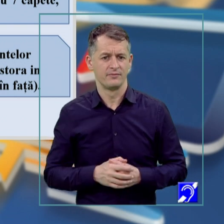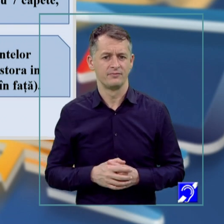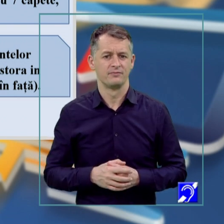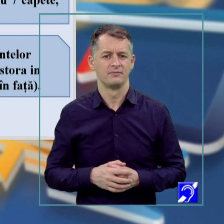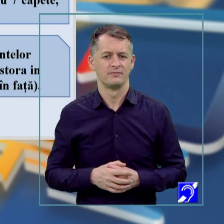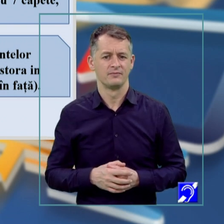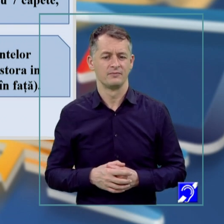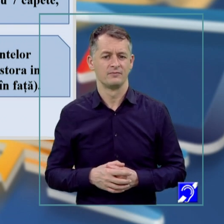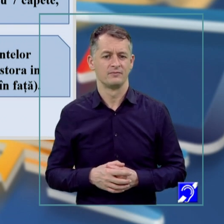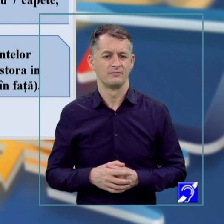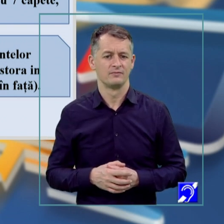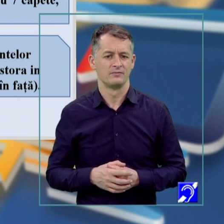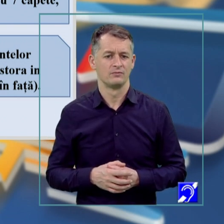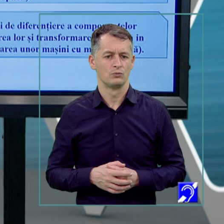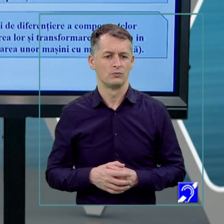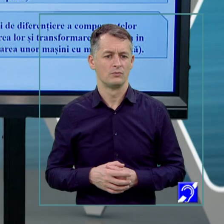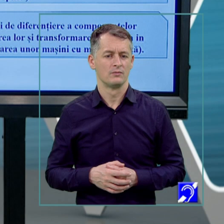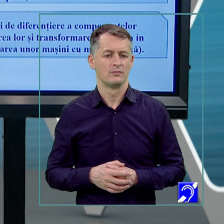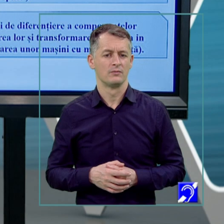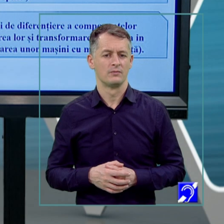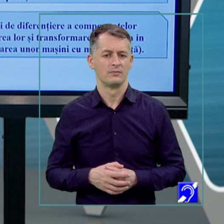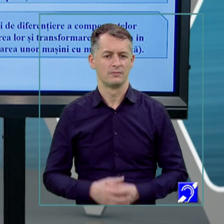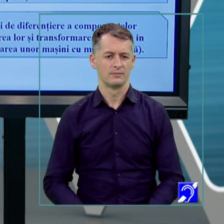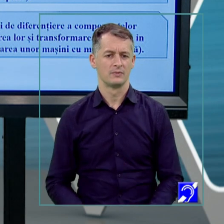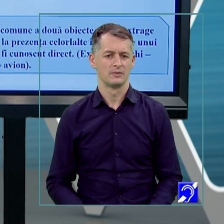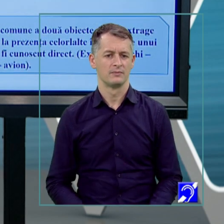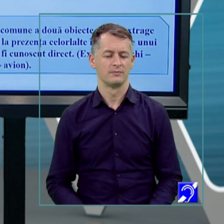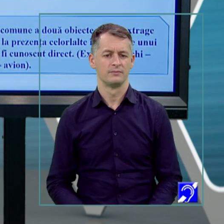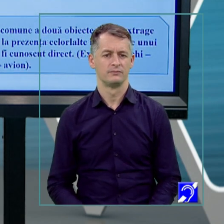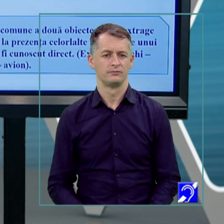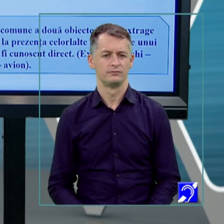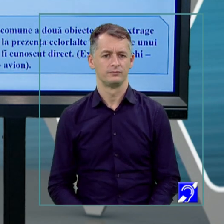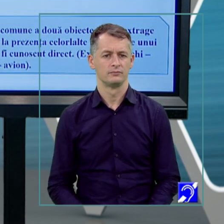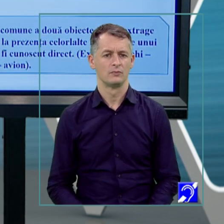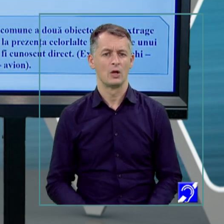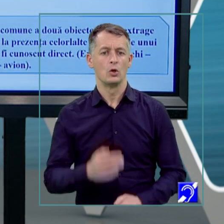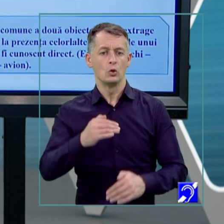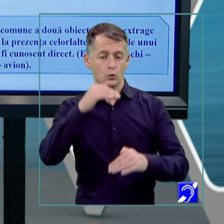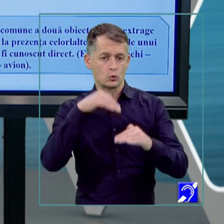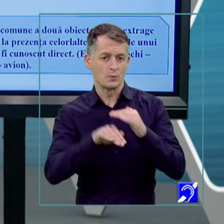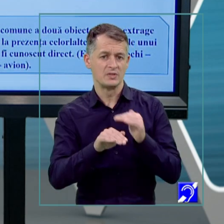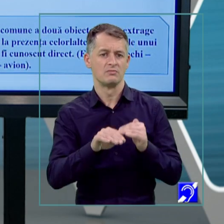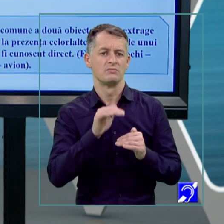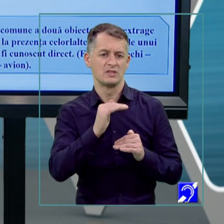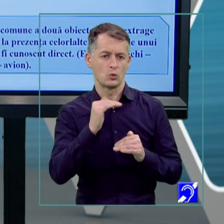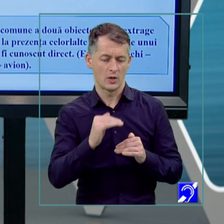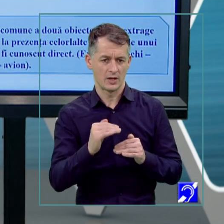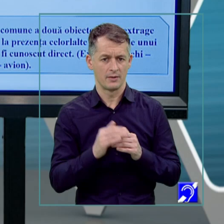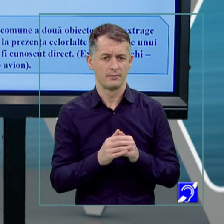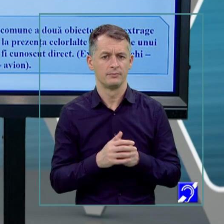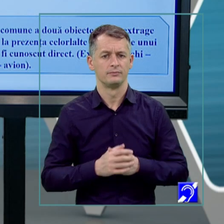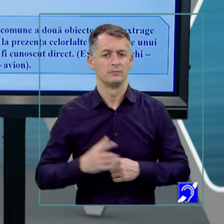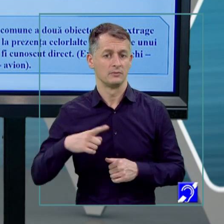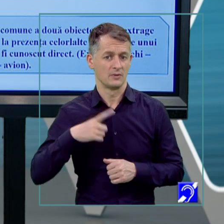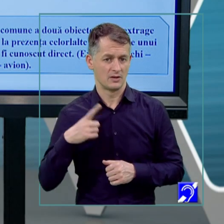am dat ca exemplu realizarea unor mașini cu motori în față, schimbând astfel poziția. Substituirea constă